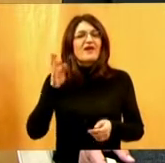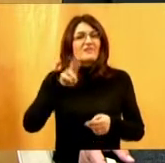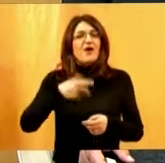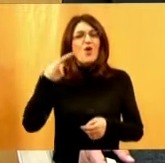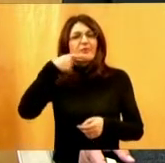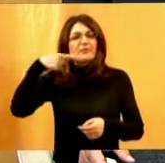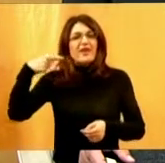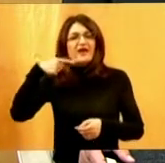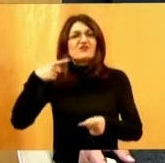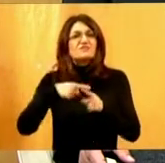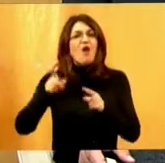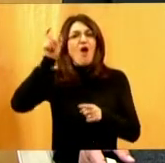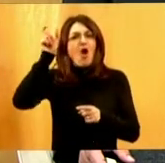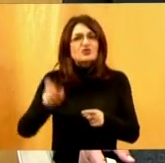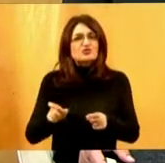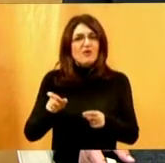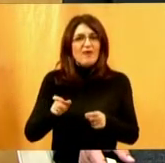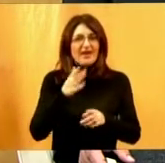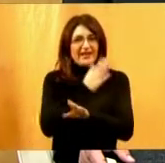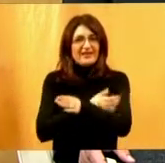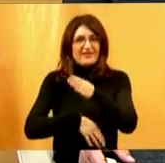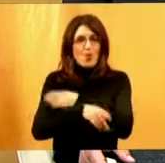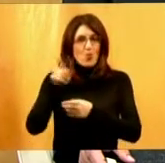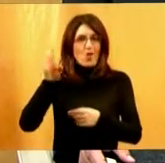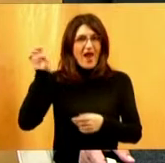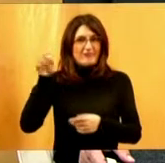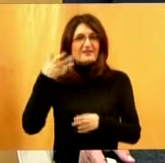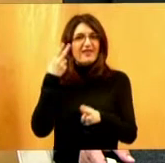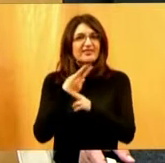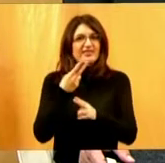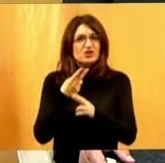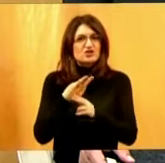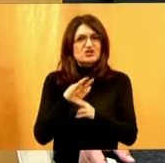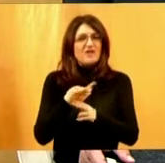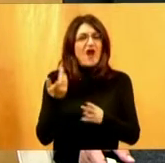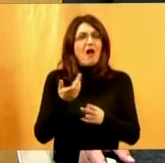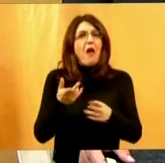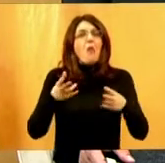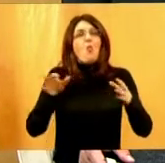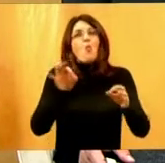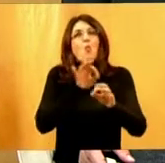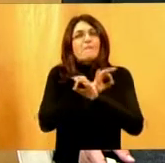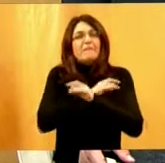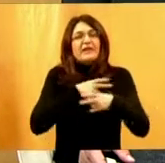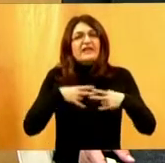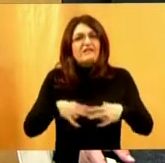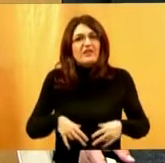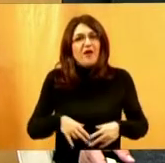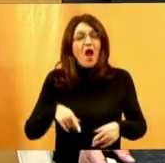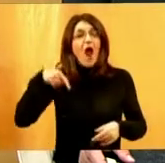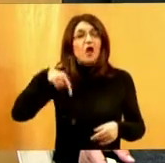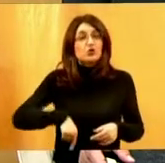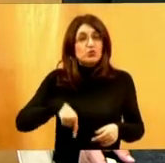utjecaj na to da je osobe s invaliditetom u tim evropskim zemljama dosta pasiviziralo. Kod nas